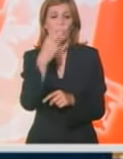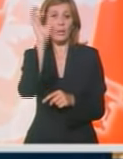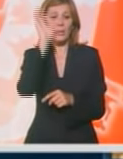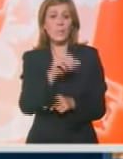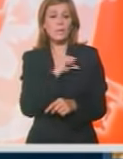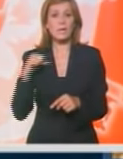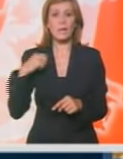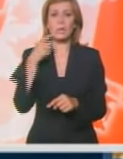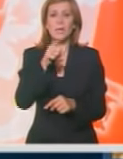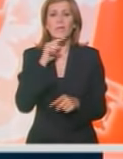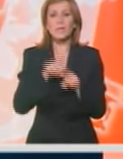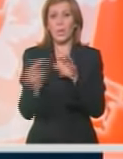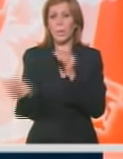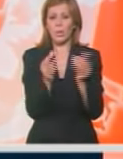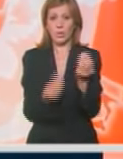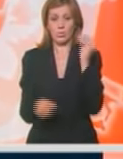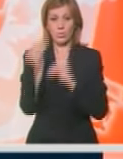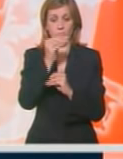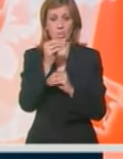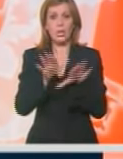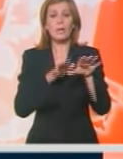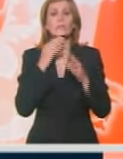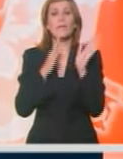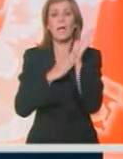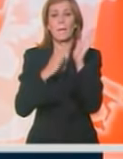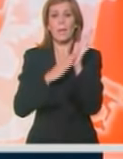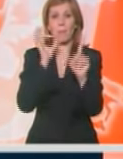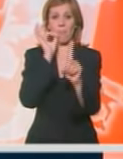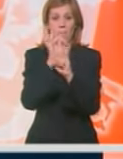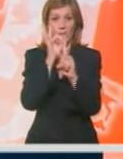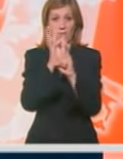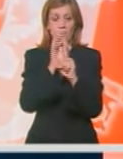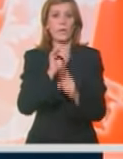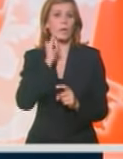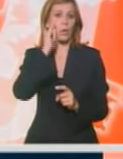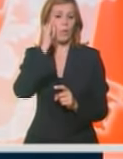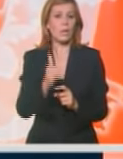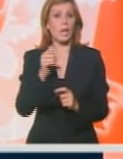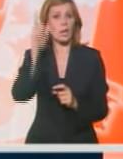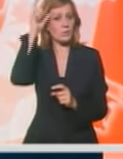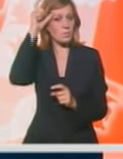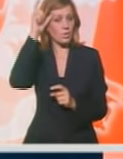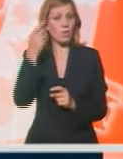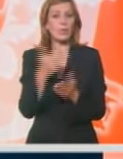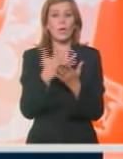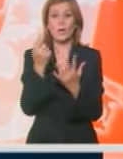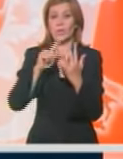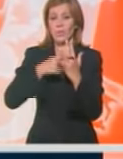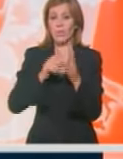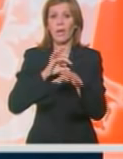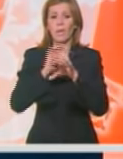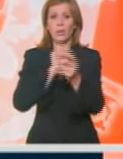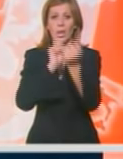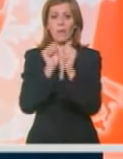samim tim i cene brašna. Misija Međunarodnog monetarnog fonda doputovaće danas u Beograd, gdje će od četvrtka voditi